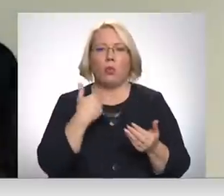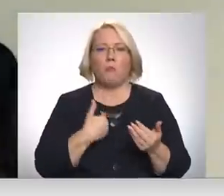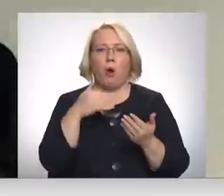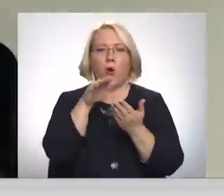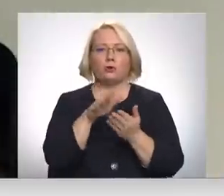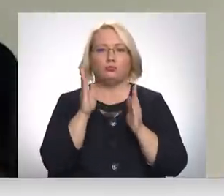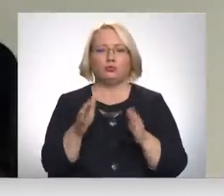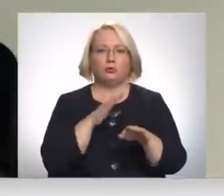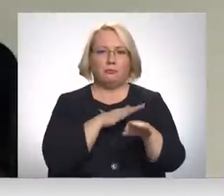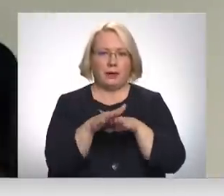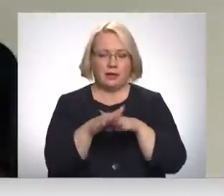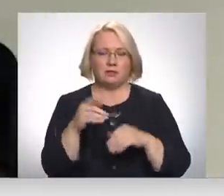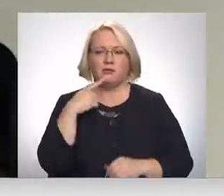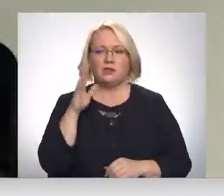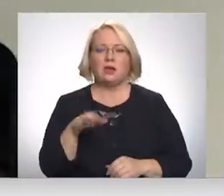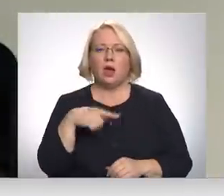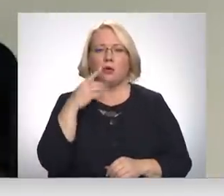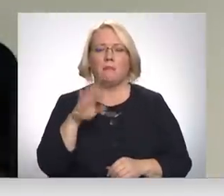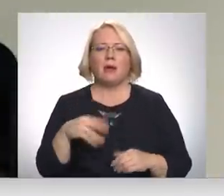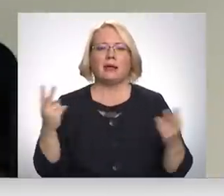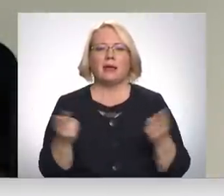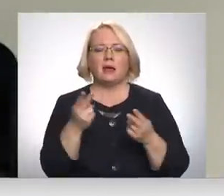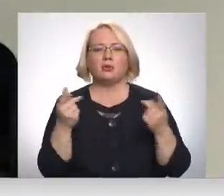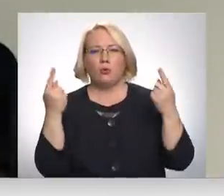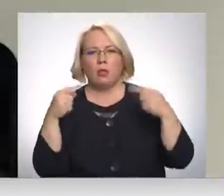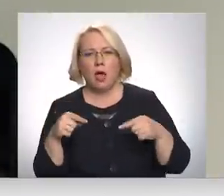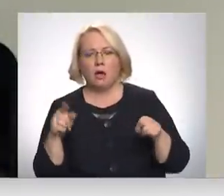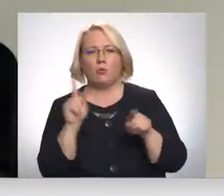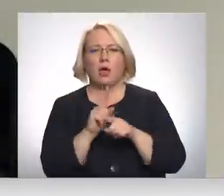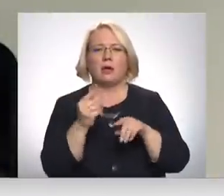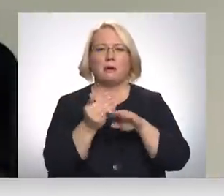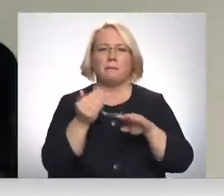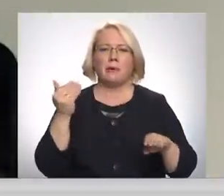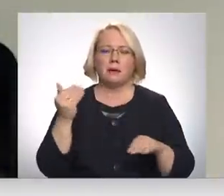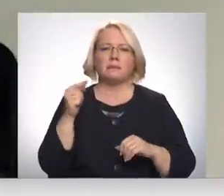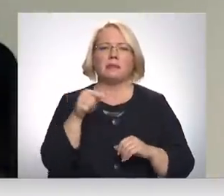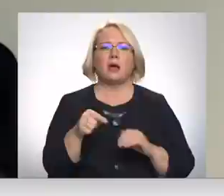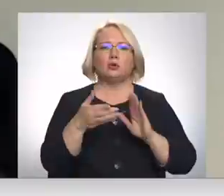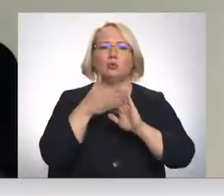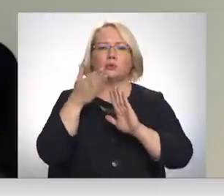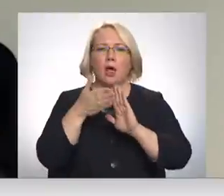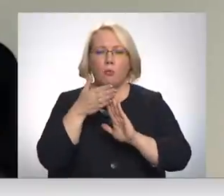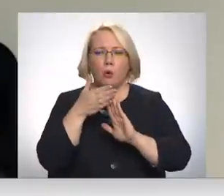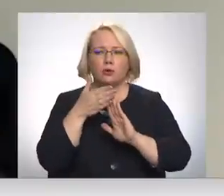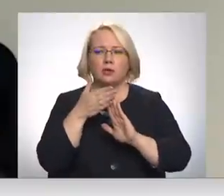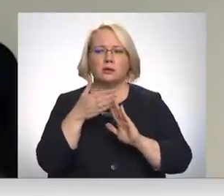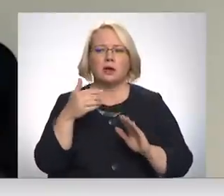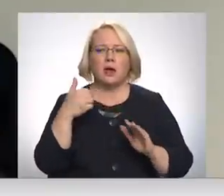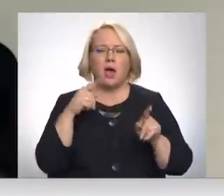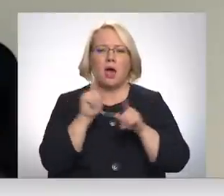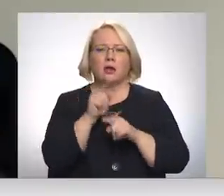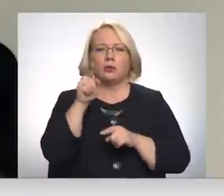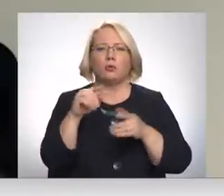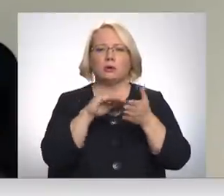attiecīgi par ierastu laiku un arī pirms šīs uzlabošanas, un arī to